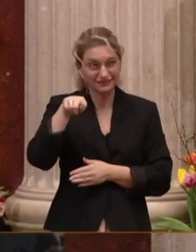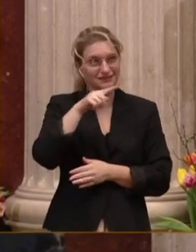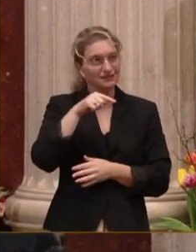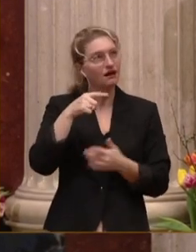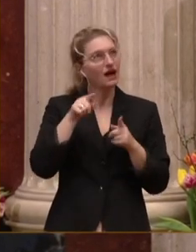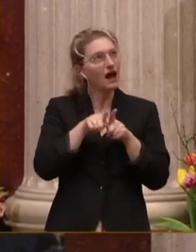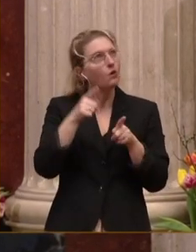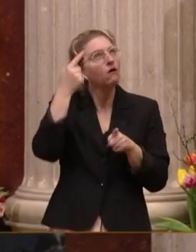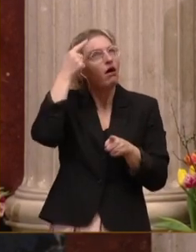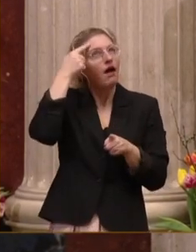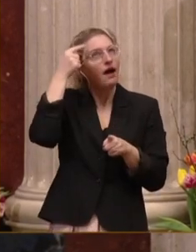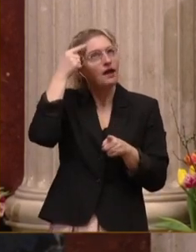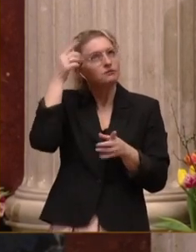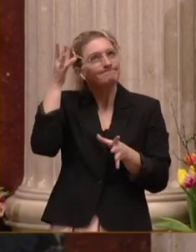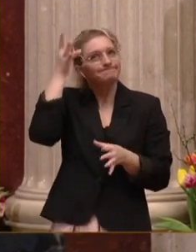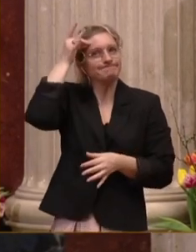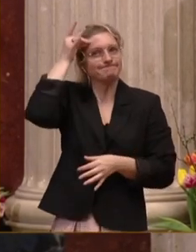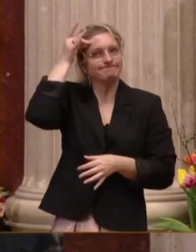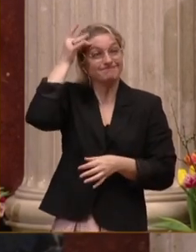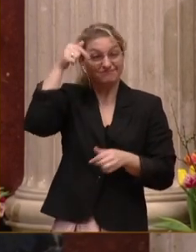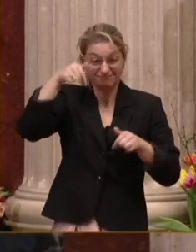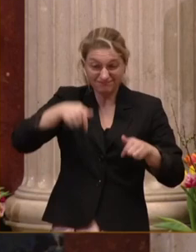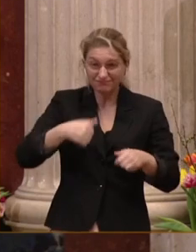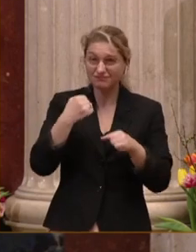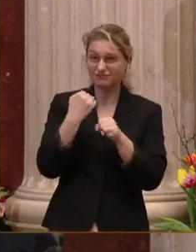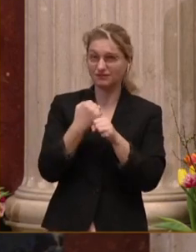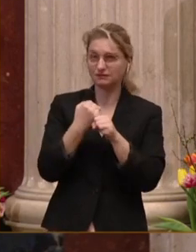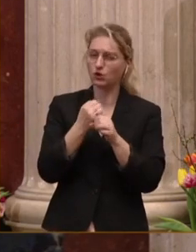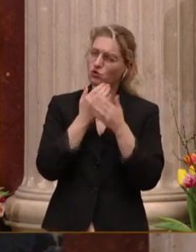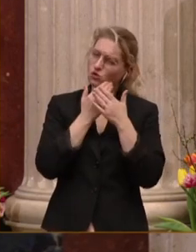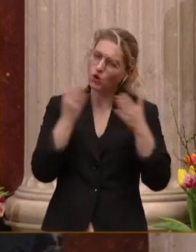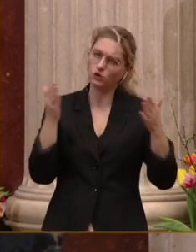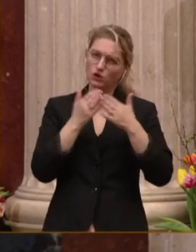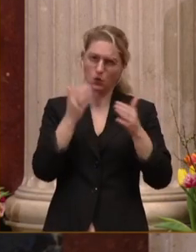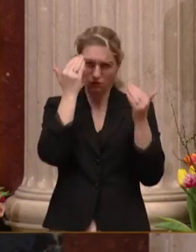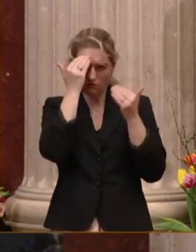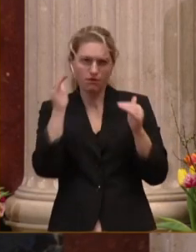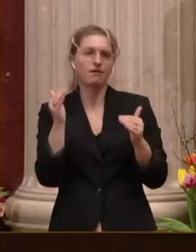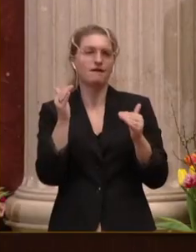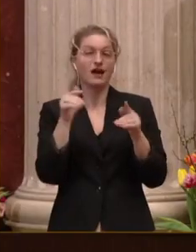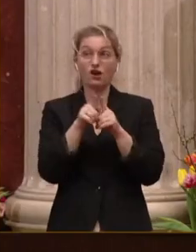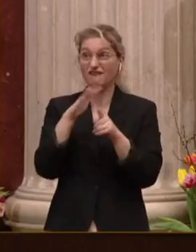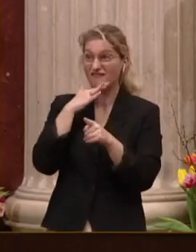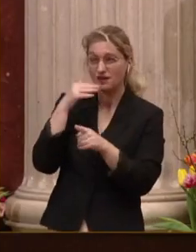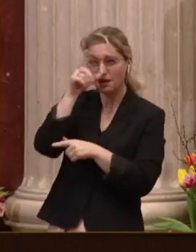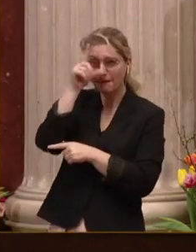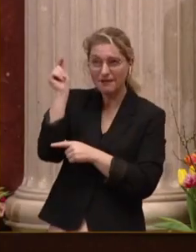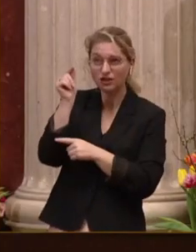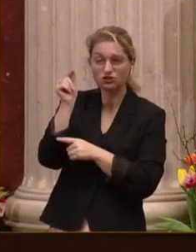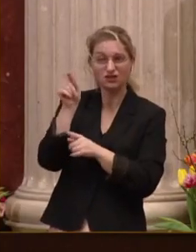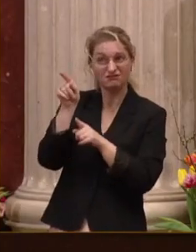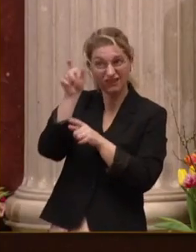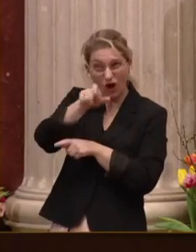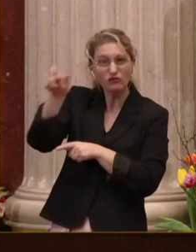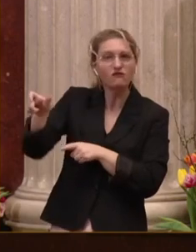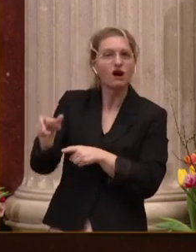Erinnerung, was das für eine große Ehre ist und wie viele Menschen Sie verpflichtet sind, den Menschen, die Sie gewählt